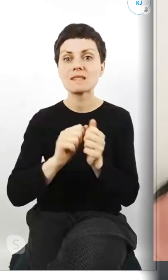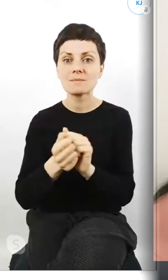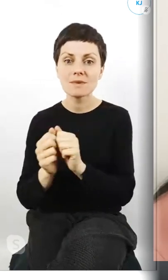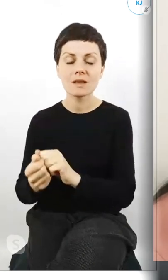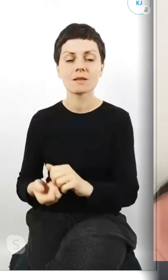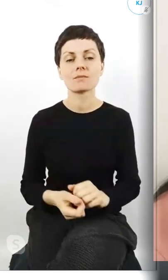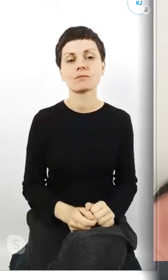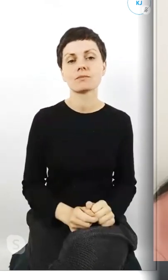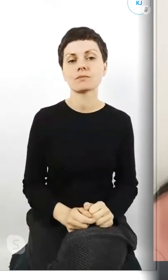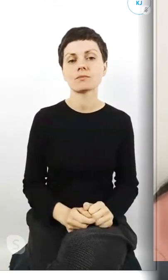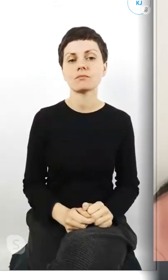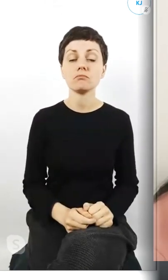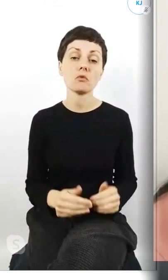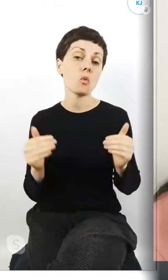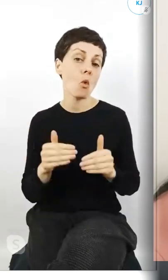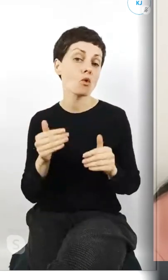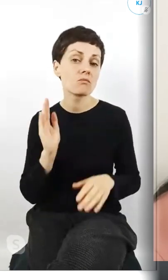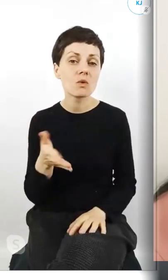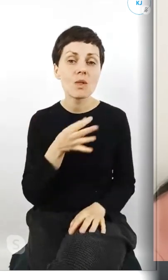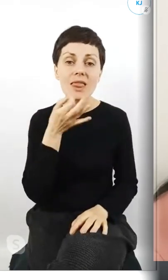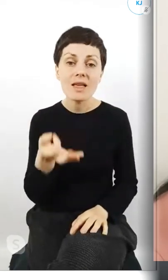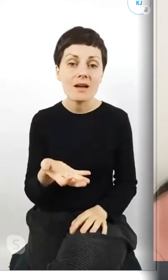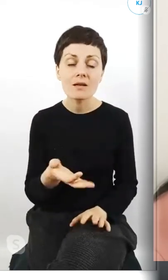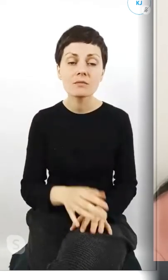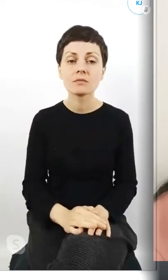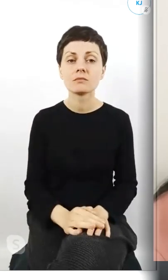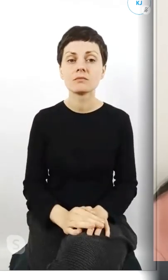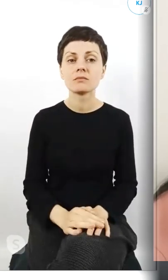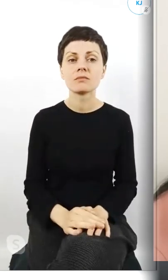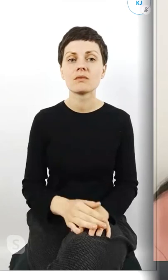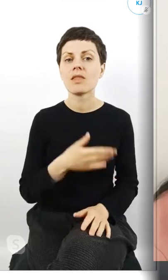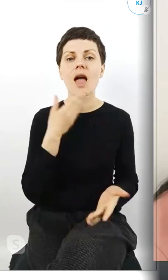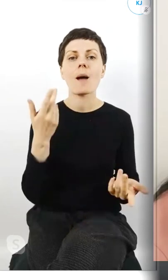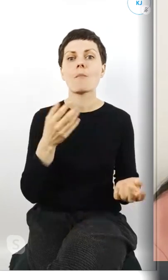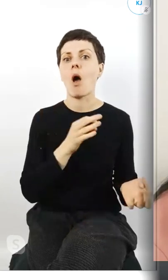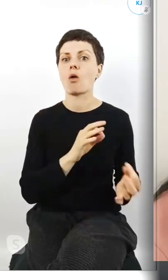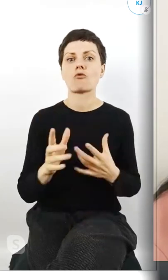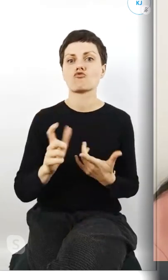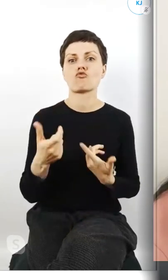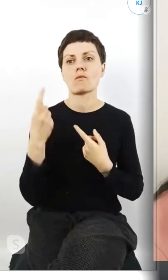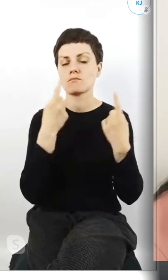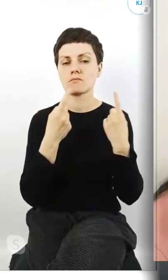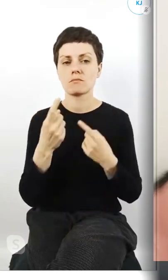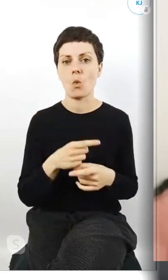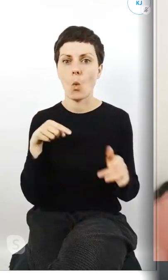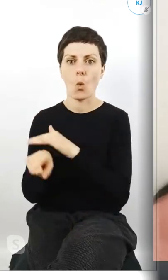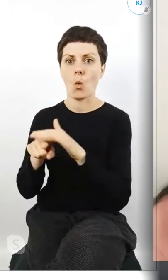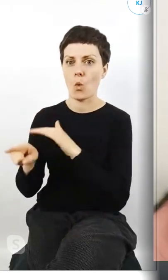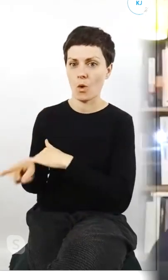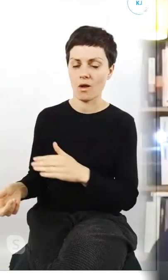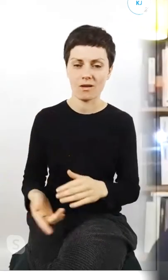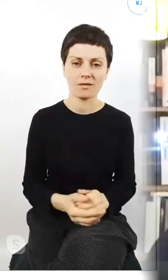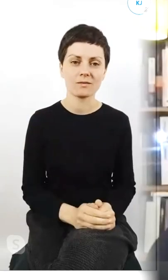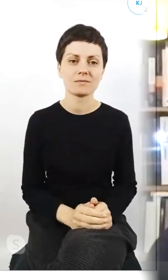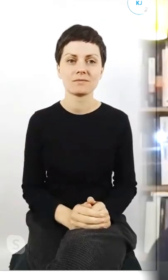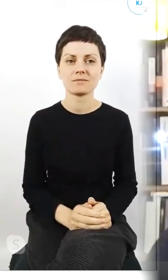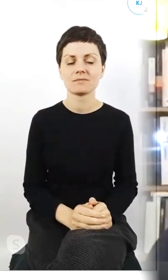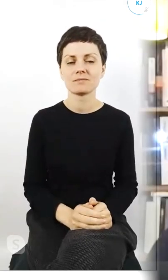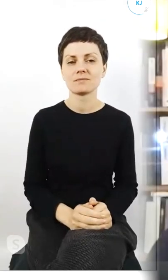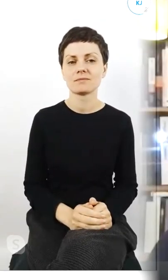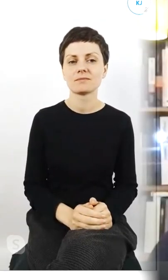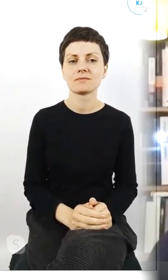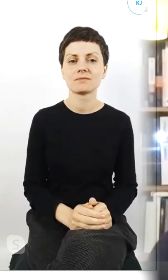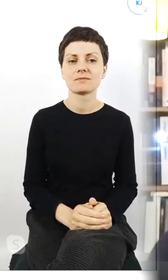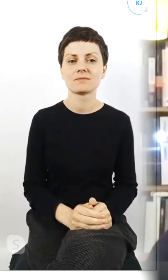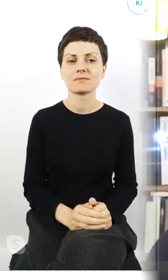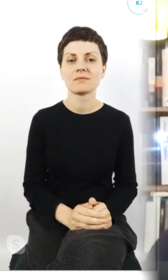może może po prostu będzie lepiej i nie ma co tak od razu uciekać stąd to